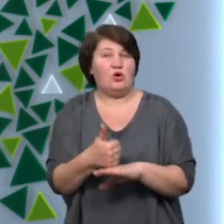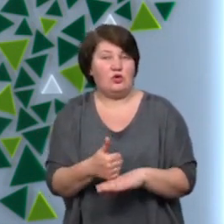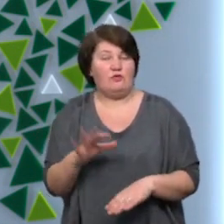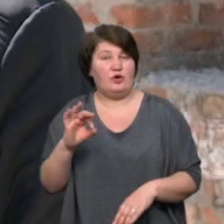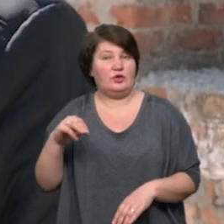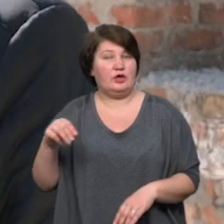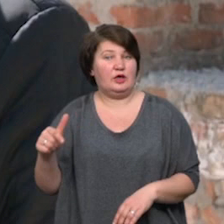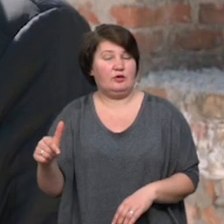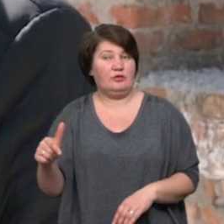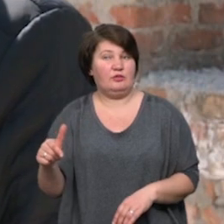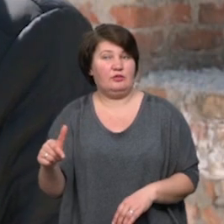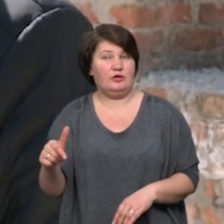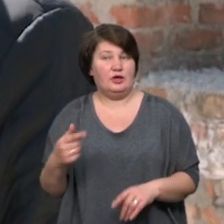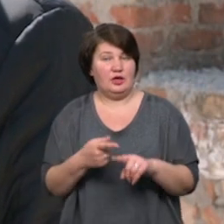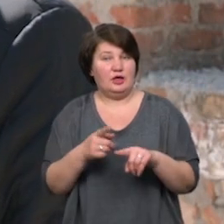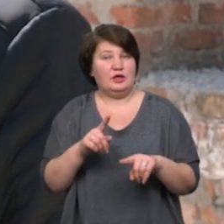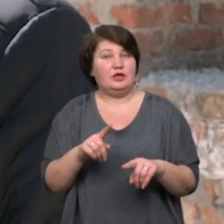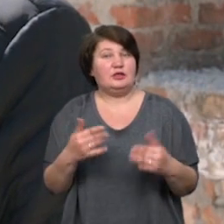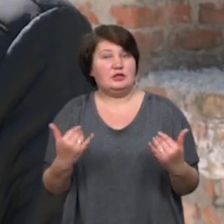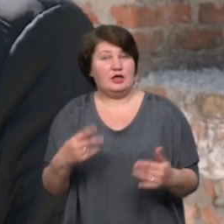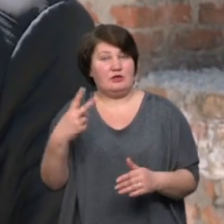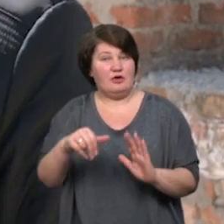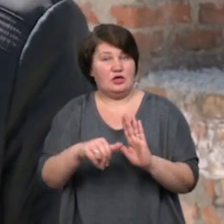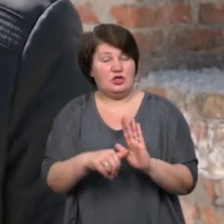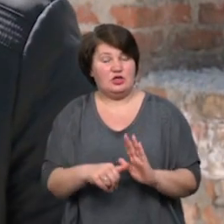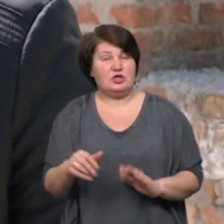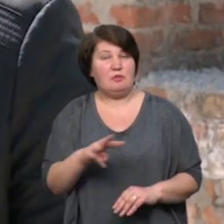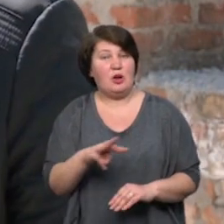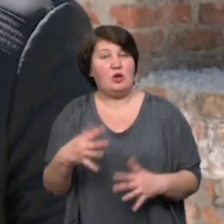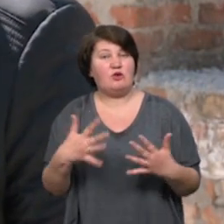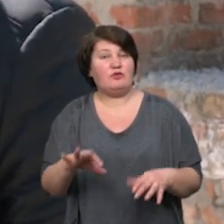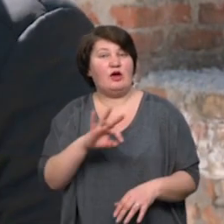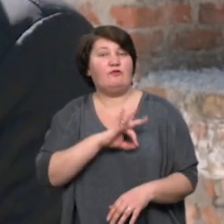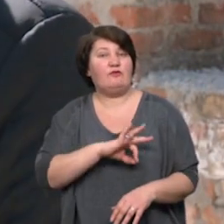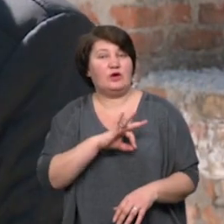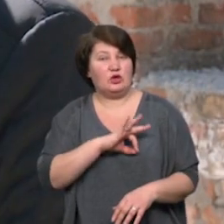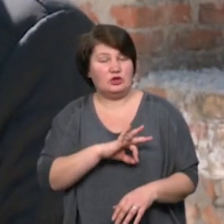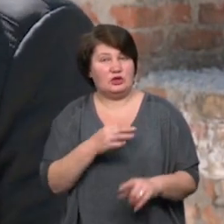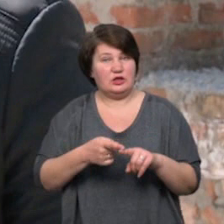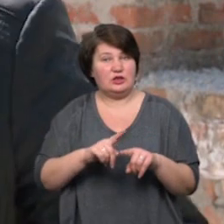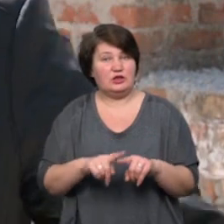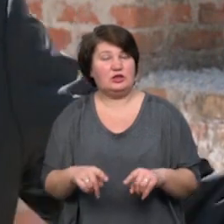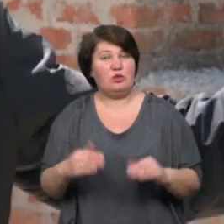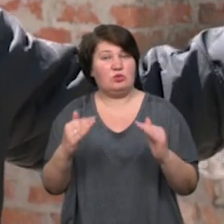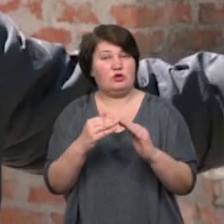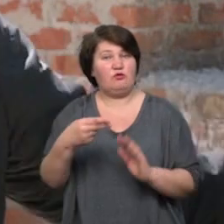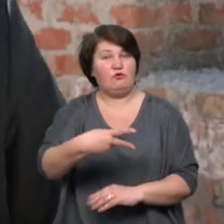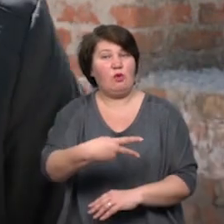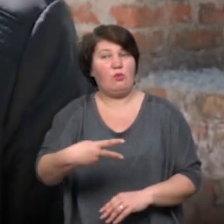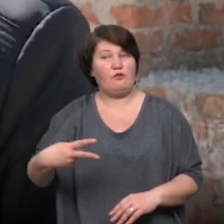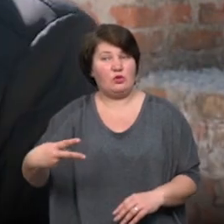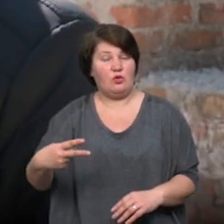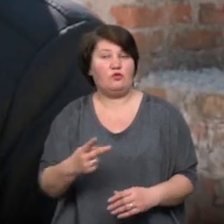«Таном на цю хвилину 26 мільйонів вже освоїли. Ця будівля є двохповерховою. Ми бачимо